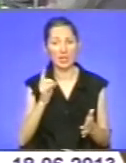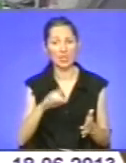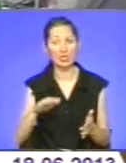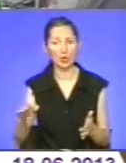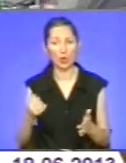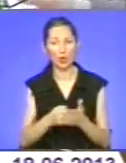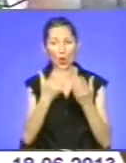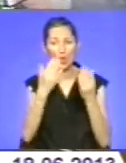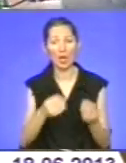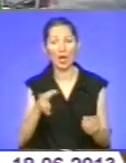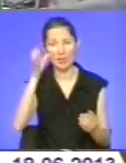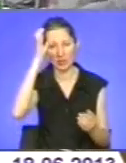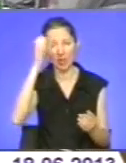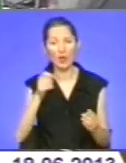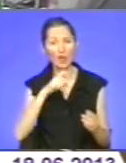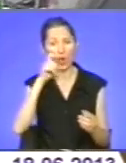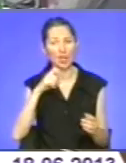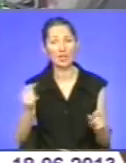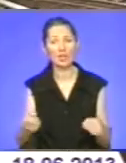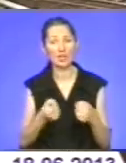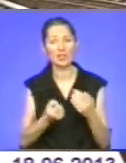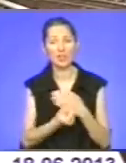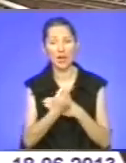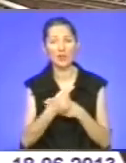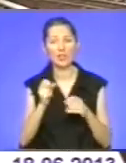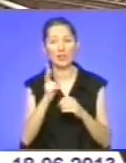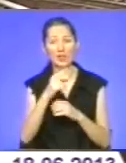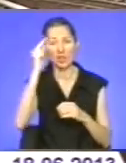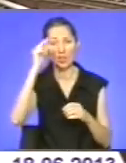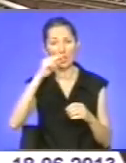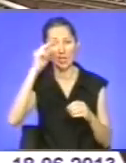з'явиться 12 нових шкіл, а це понад 3 тисячі нових місць.